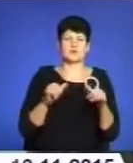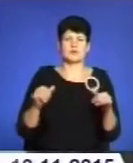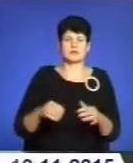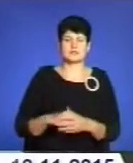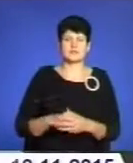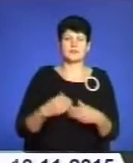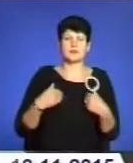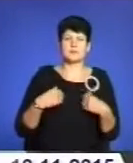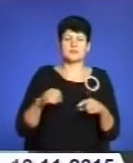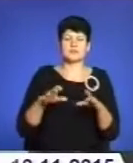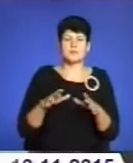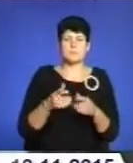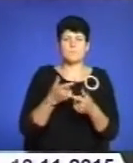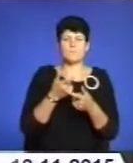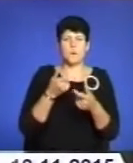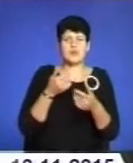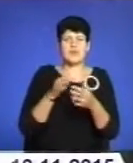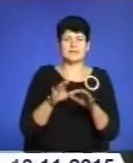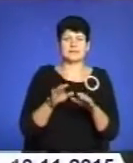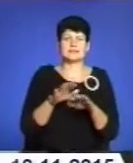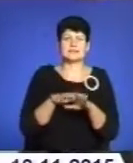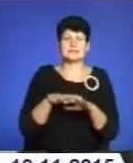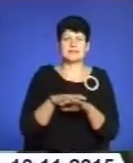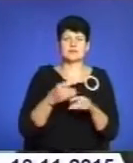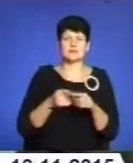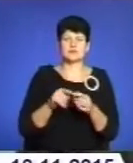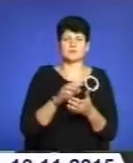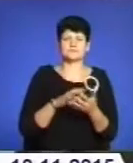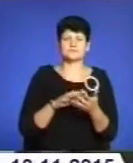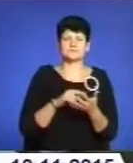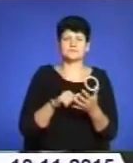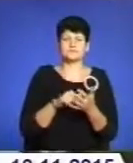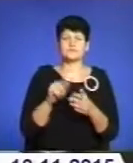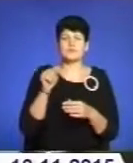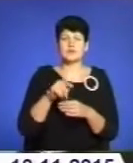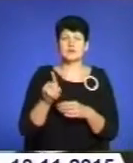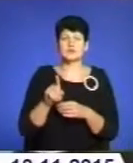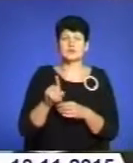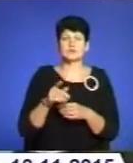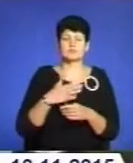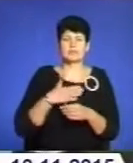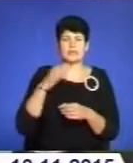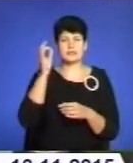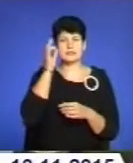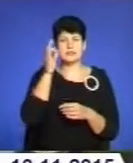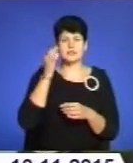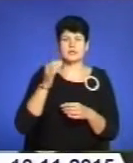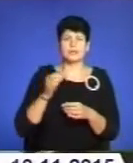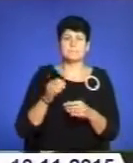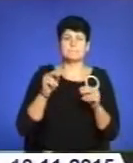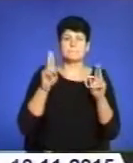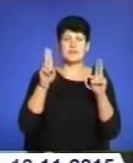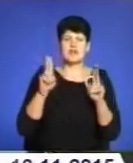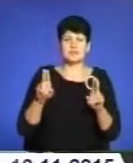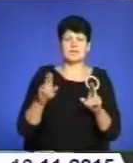рішили попередити населення цього населеного пункту, щоб вони нагадали собі правила дорожнього руху і